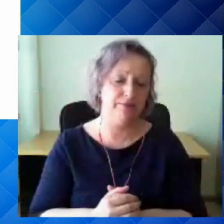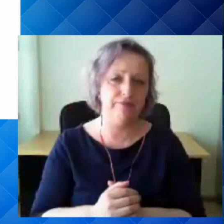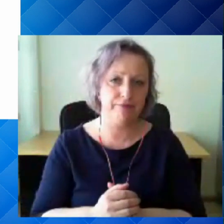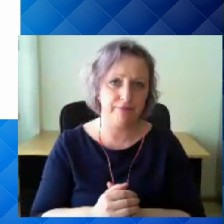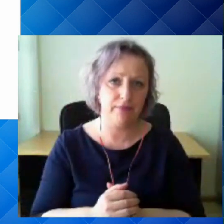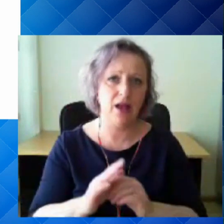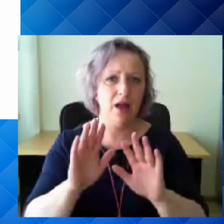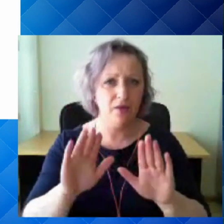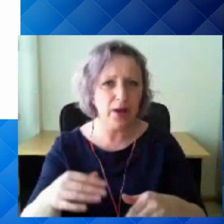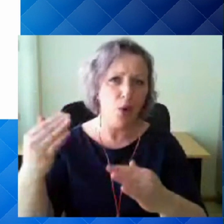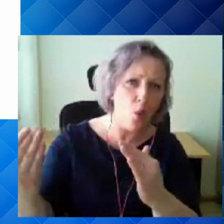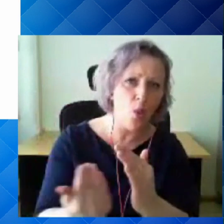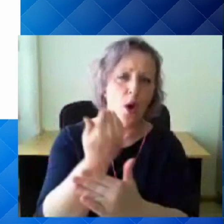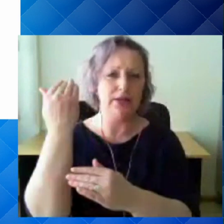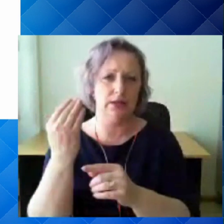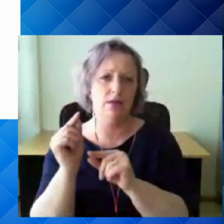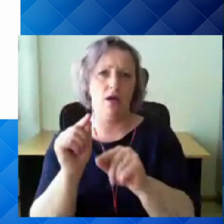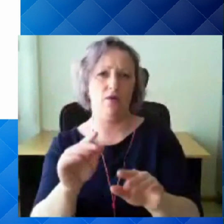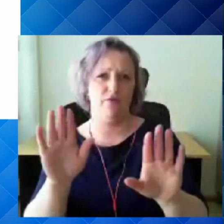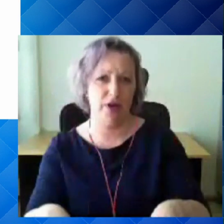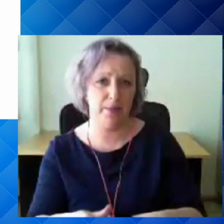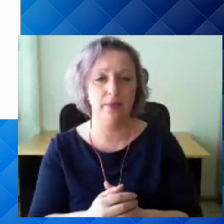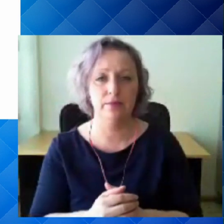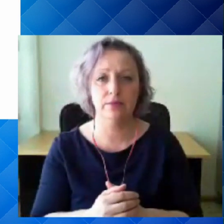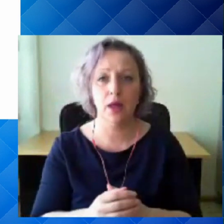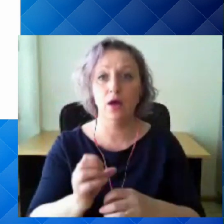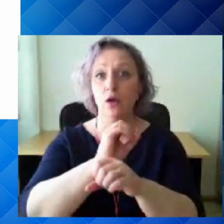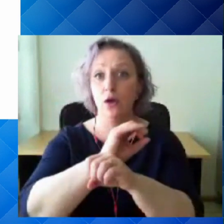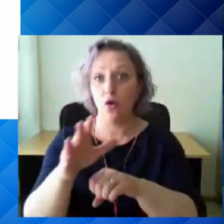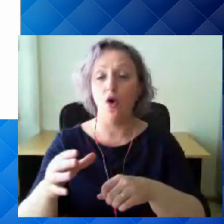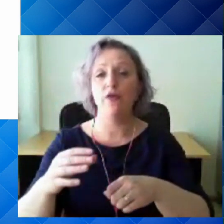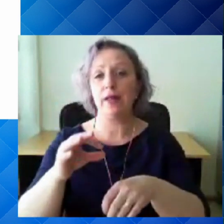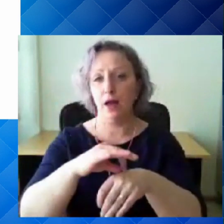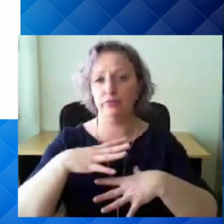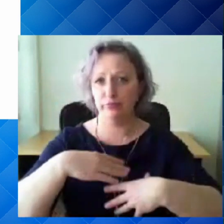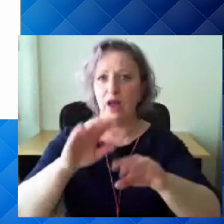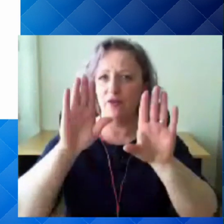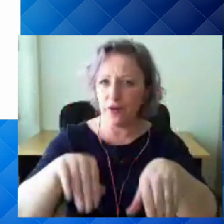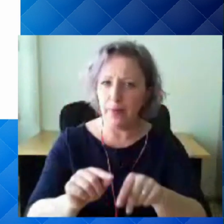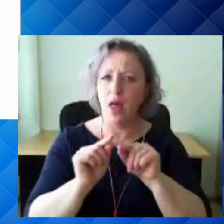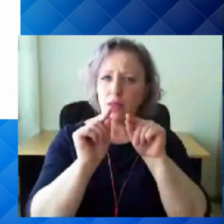ja varem COVID-19 läbi põdemud inimene võib korduvalt nakatuda ja